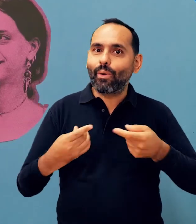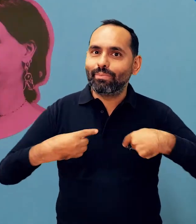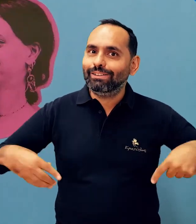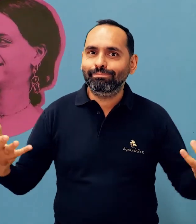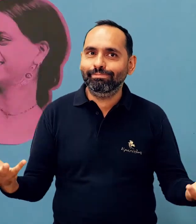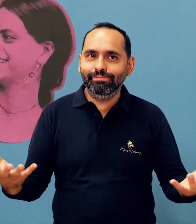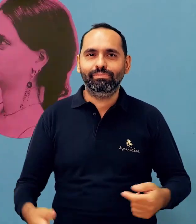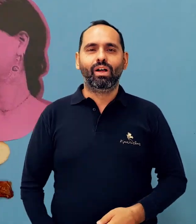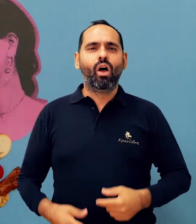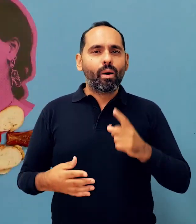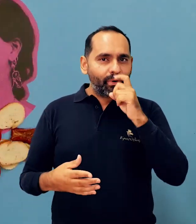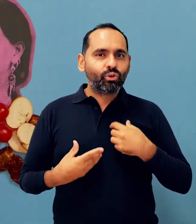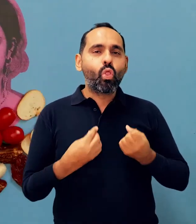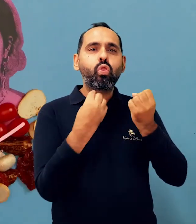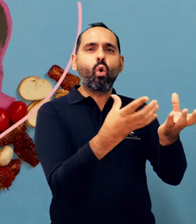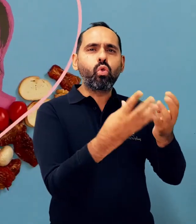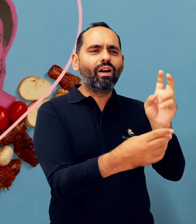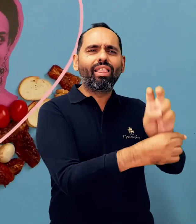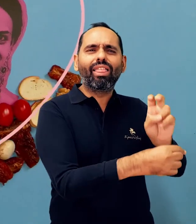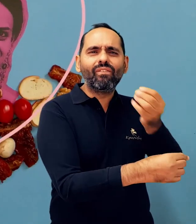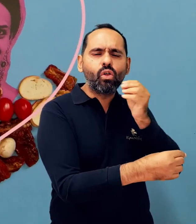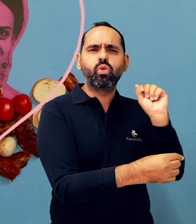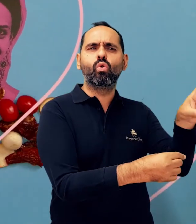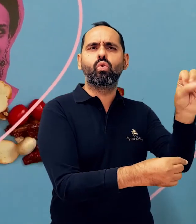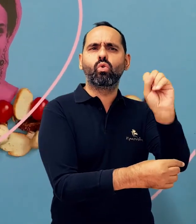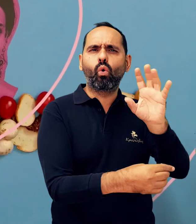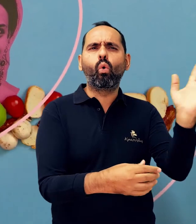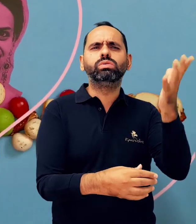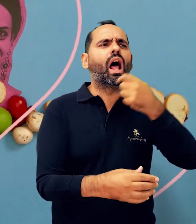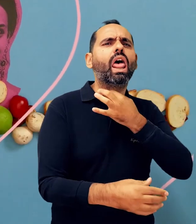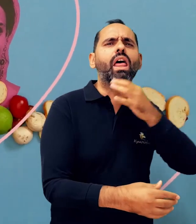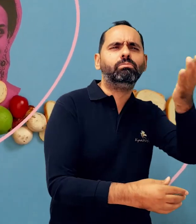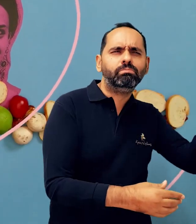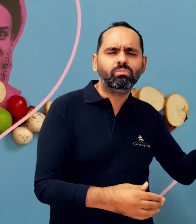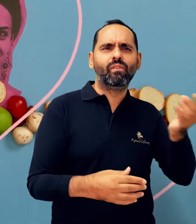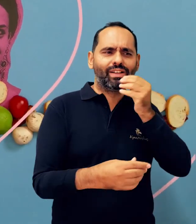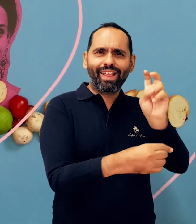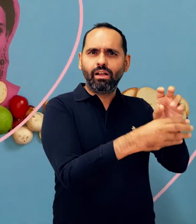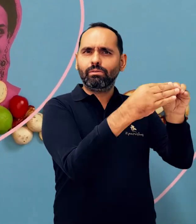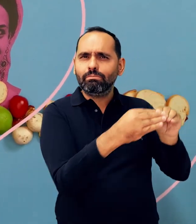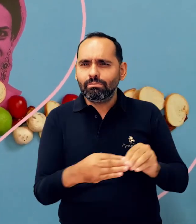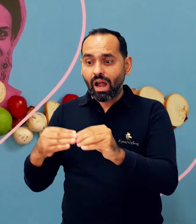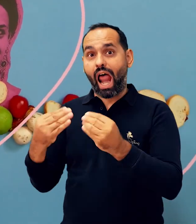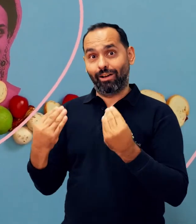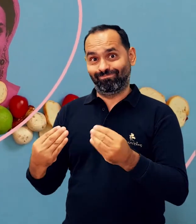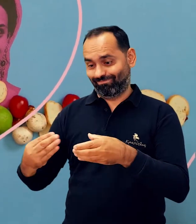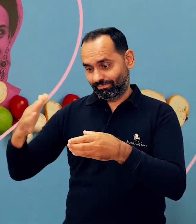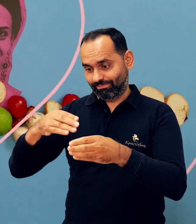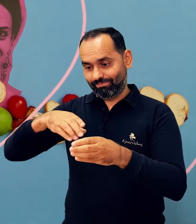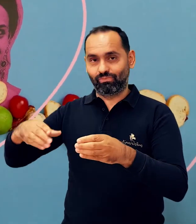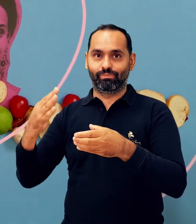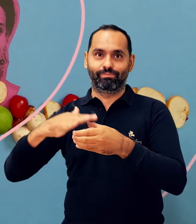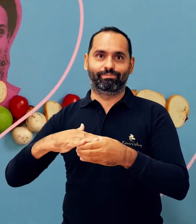τι κάνουμε γι' αυτό? Δορίζουμε το περισσεβούμενο φαγητό σε όσους το έχουν ανάγκη. Τρόφιμα που μας περισσεύουν και είναι σε άριστη